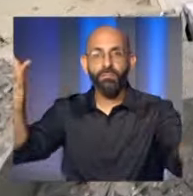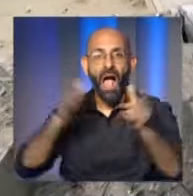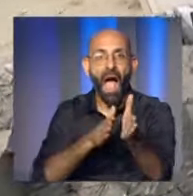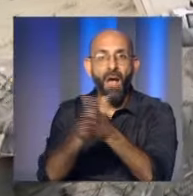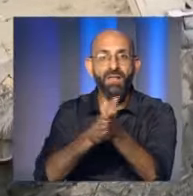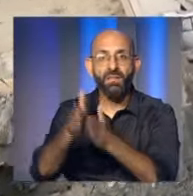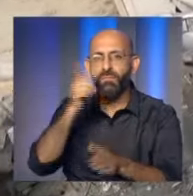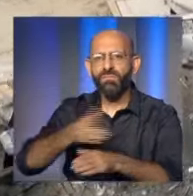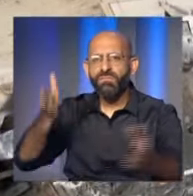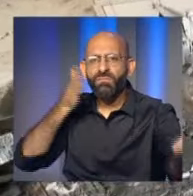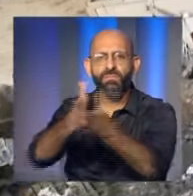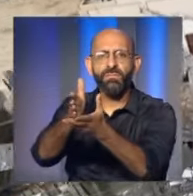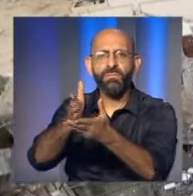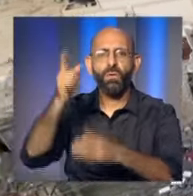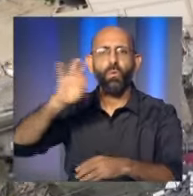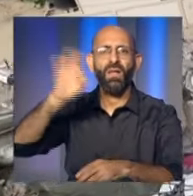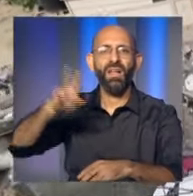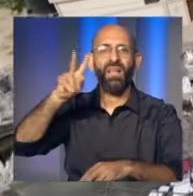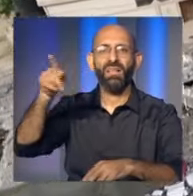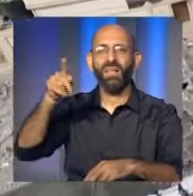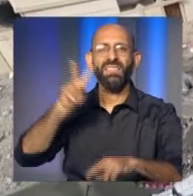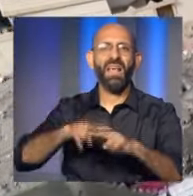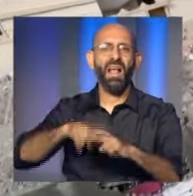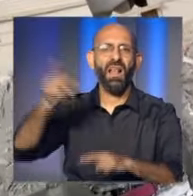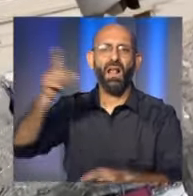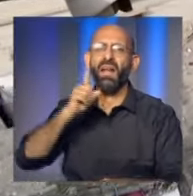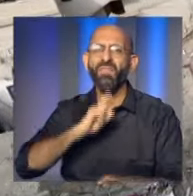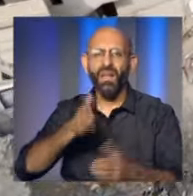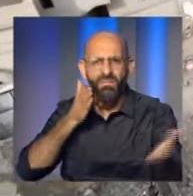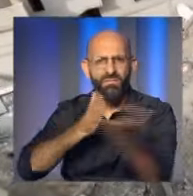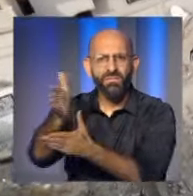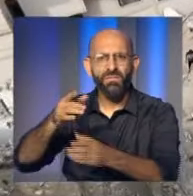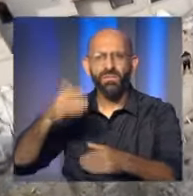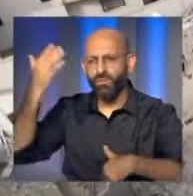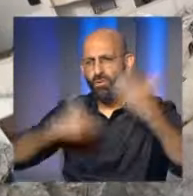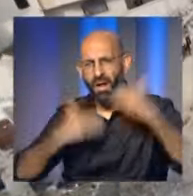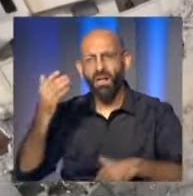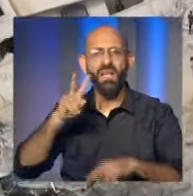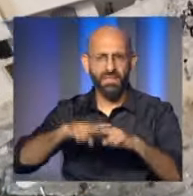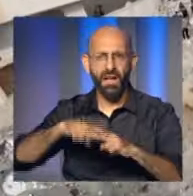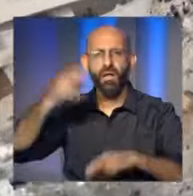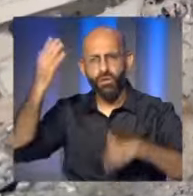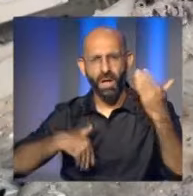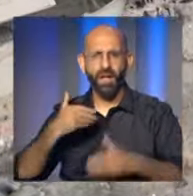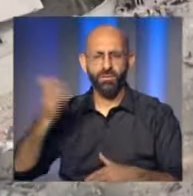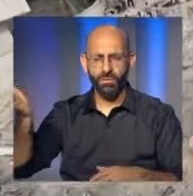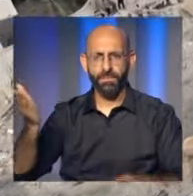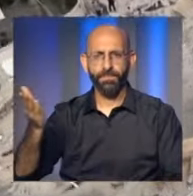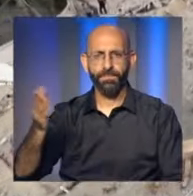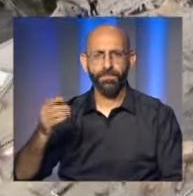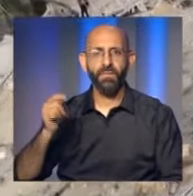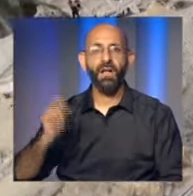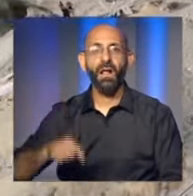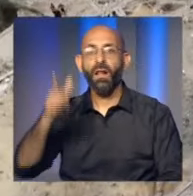تفجير منزل مفخخ بقوة إسرائيلية راجلة شرق منطقة الشوكة في رقاح وإيقاع أفرادها بين